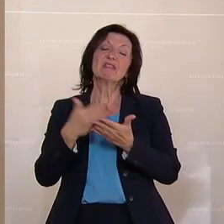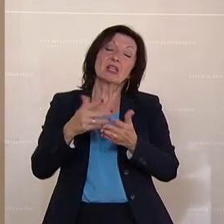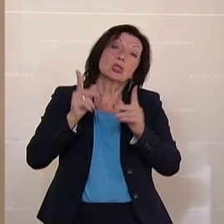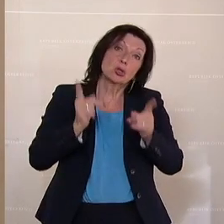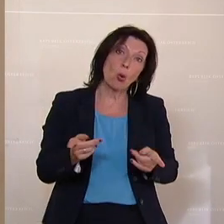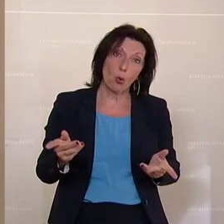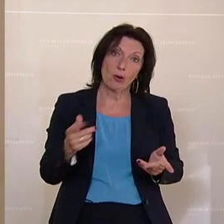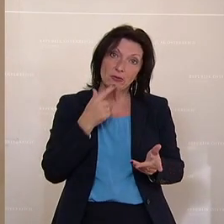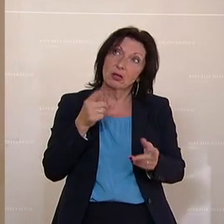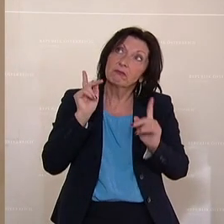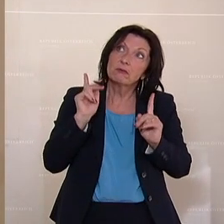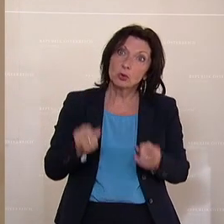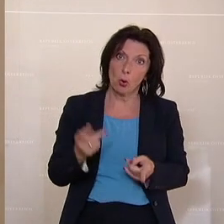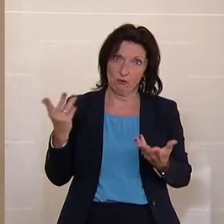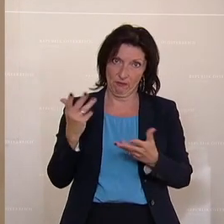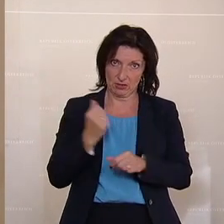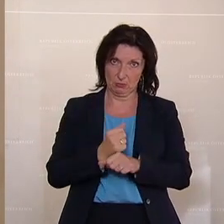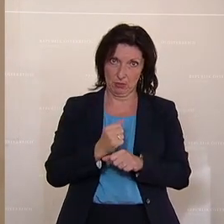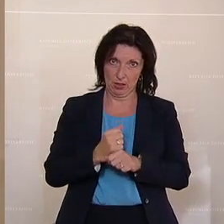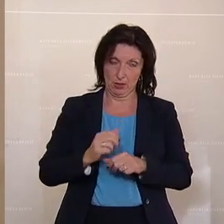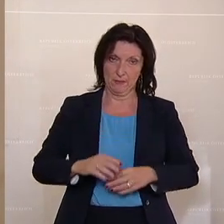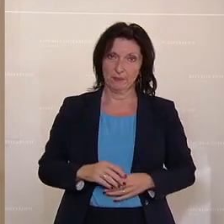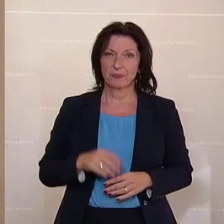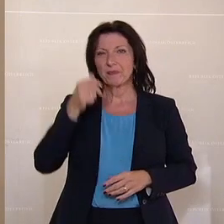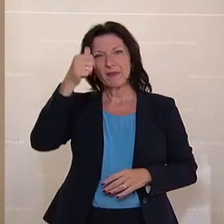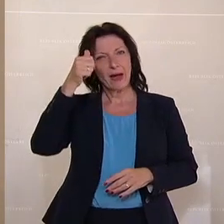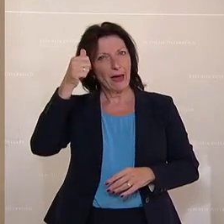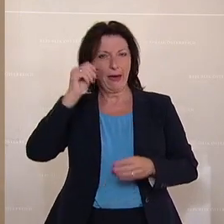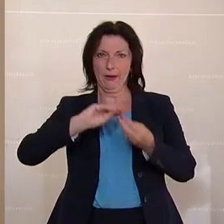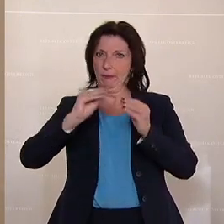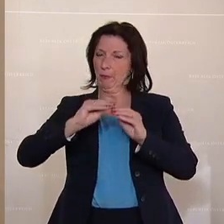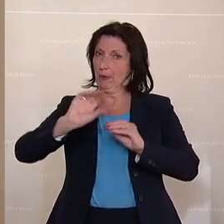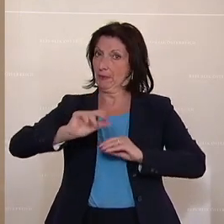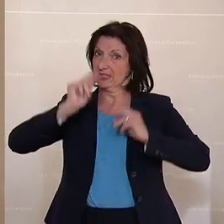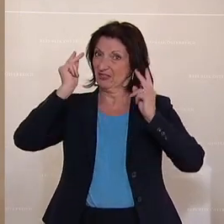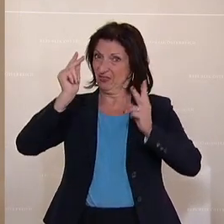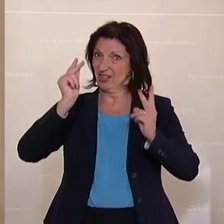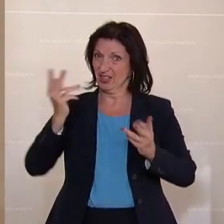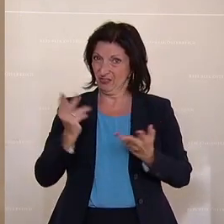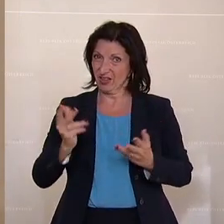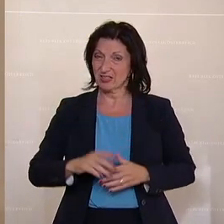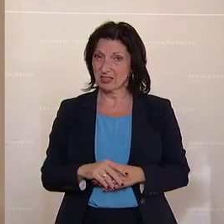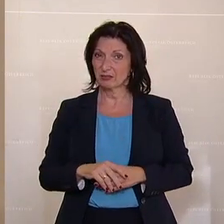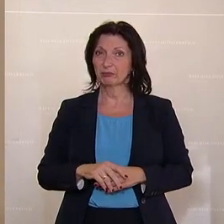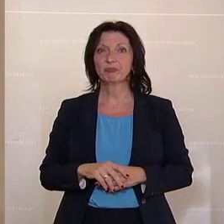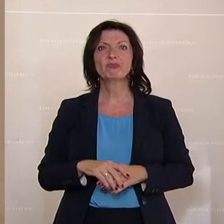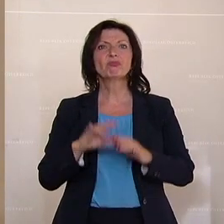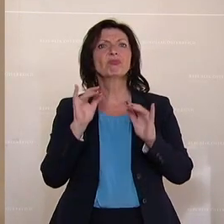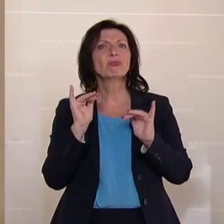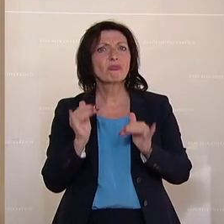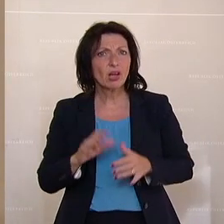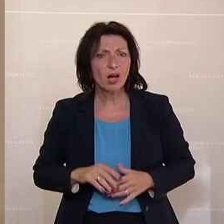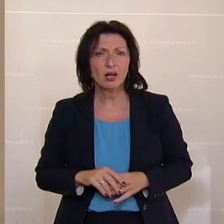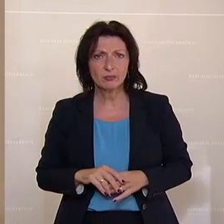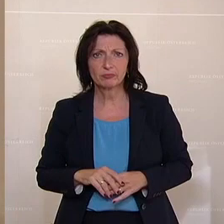Regierung tun? Denn eines der wichtigsten Problemfelder in diesem Bereich ist, dass wir zwar an den